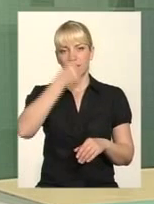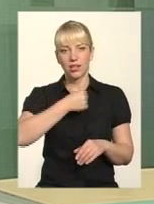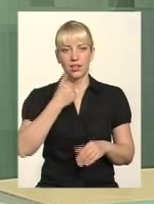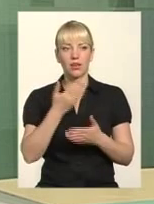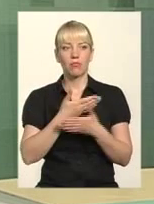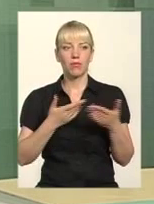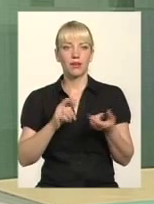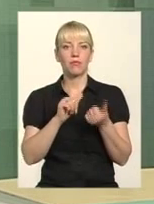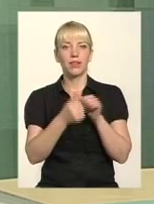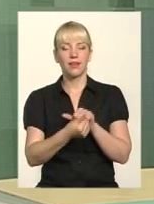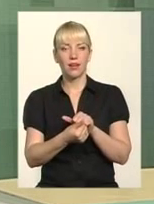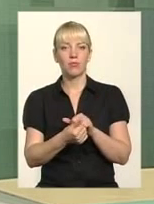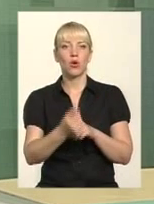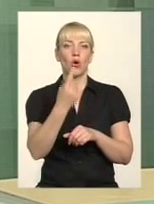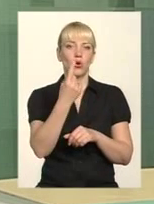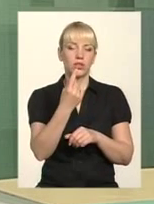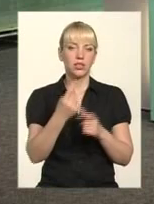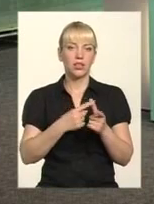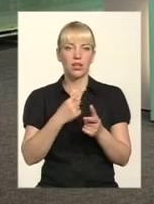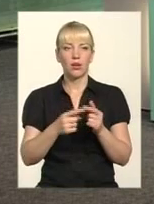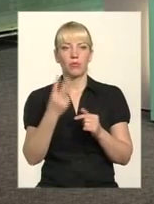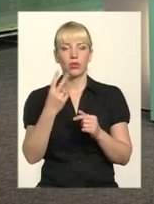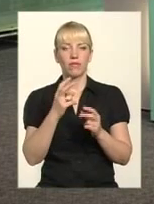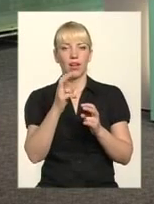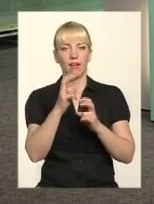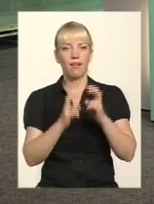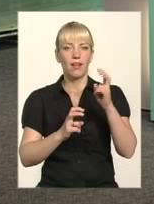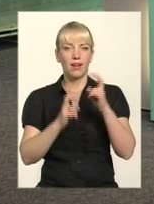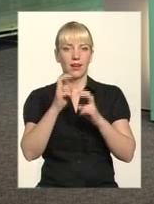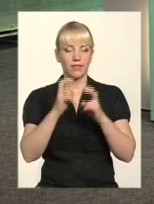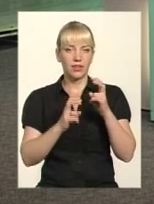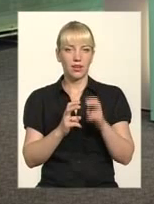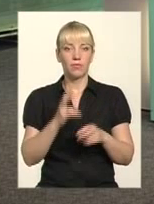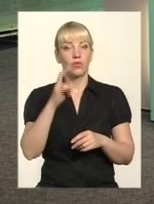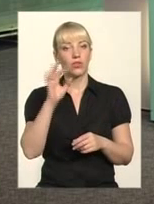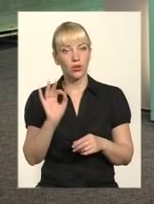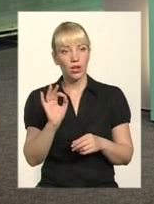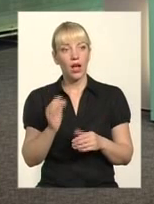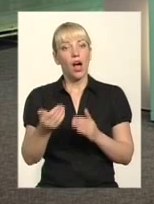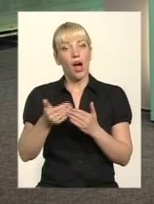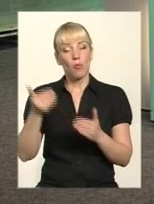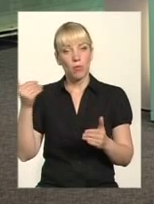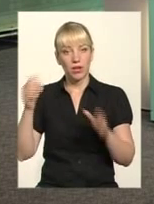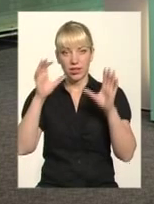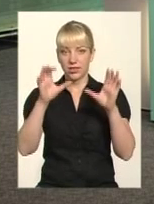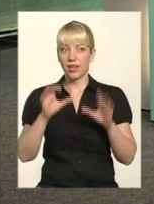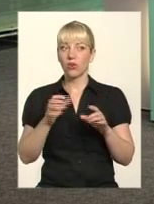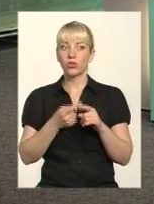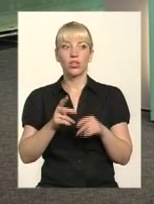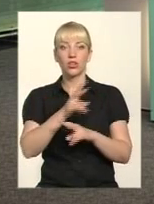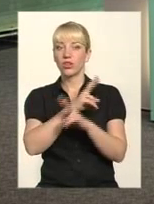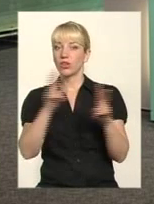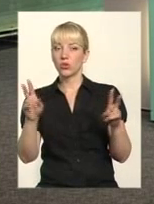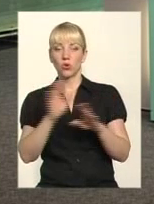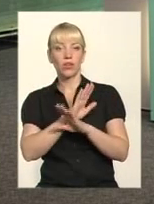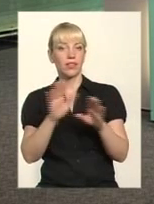-два ліфта. Але попередній закон ніхто ж не відміняв? Ні, він залишається в дії. він діє. І ті норми